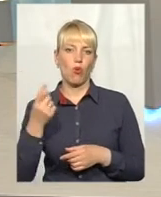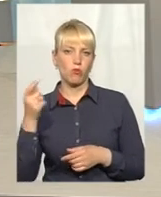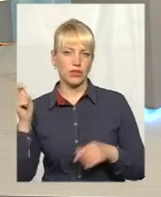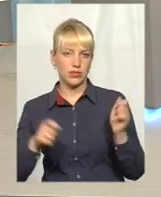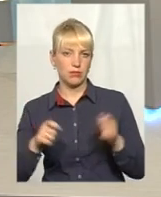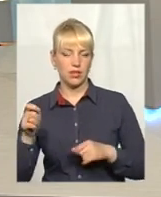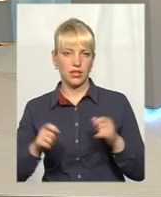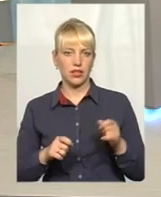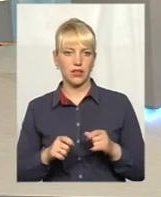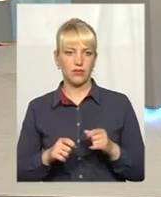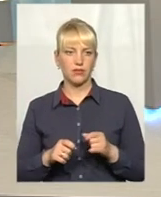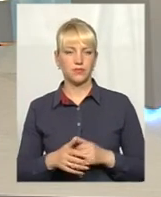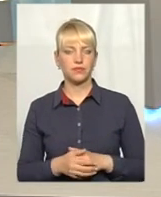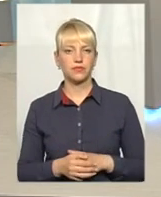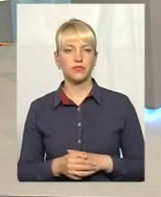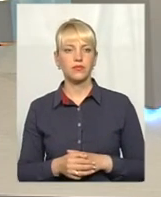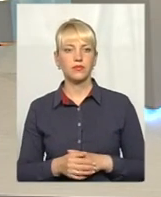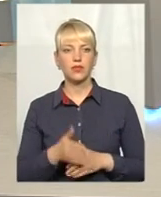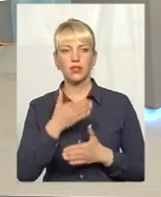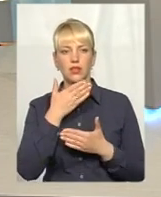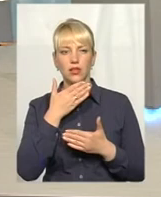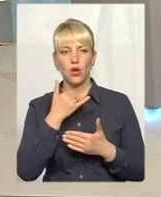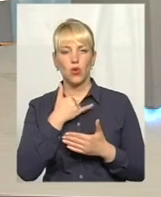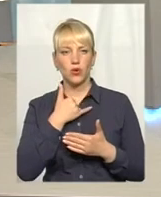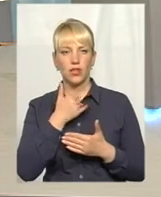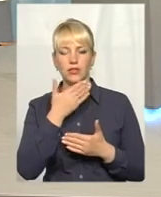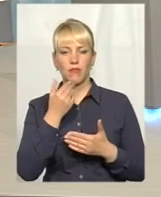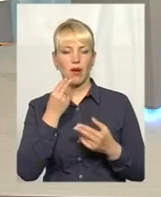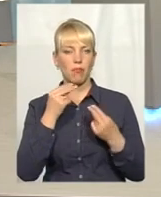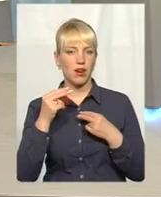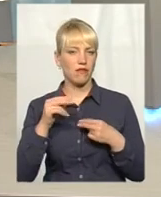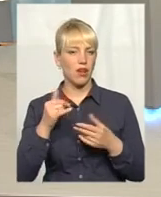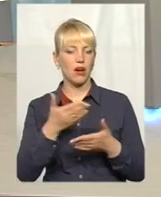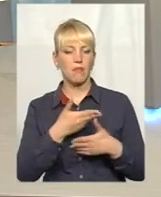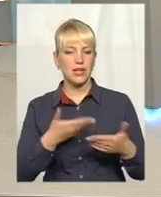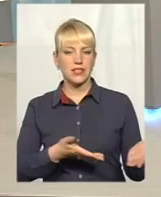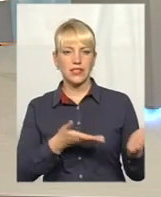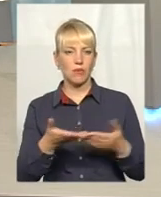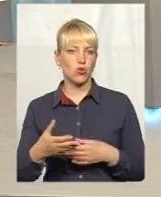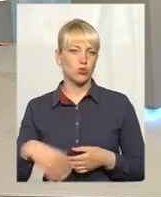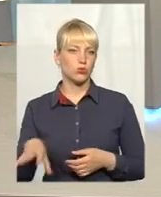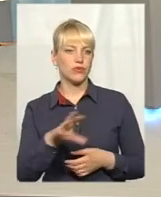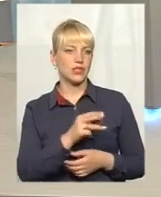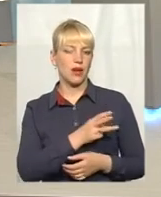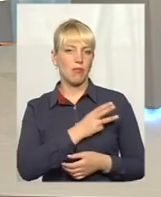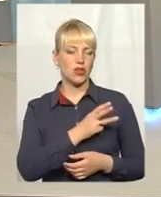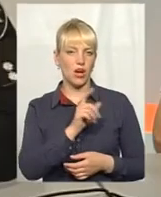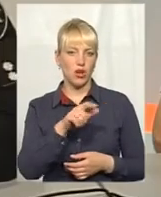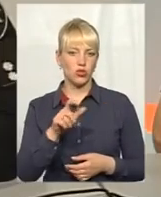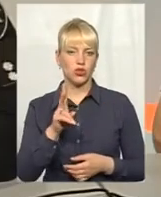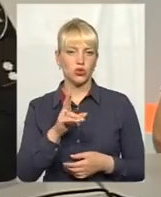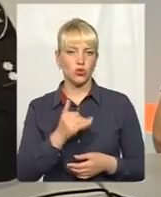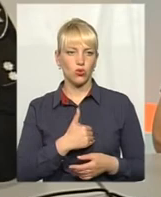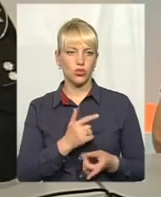десь з віддаленого населеного пункту? Ні, в нас переваг немає. Ми запрошуємо всіх бажаючих, хто хоче